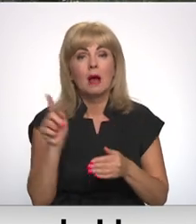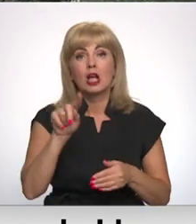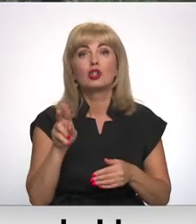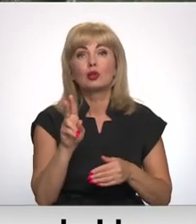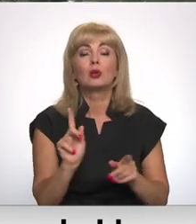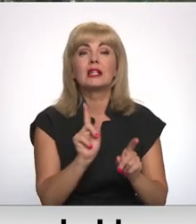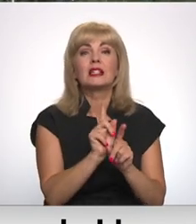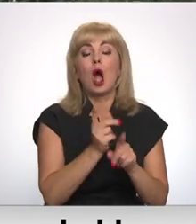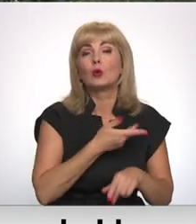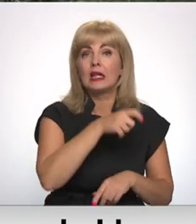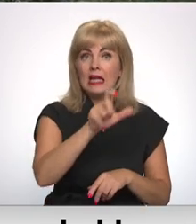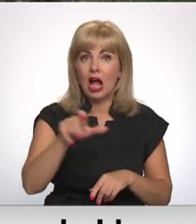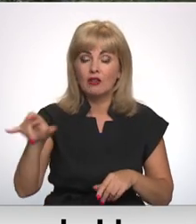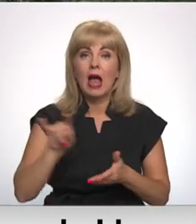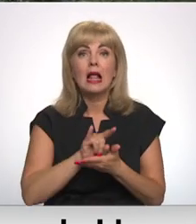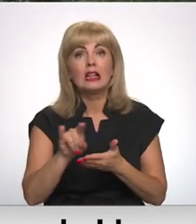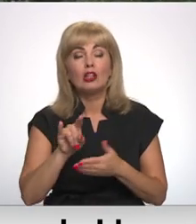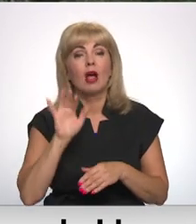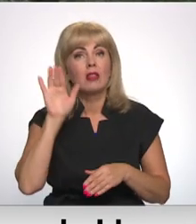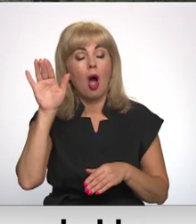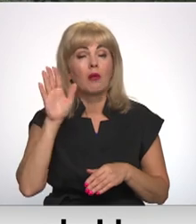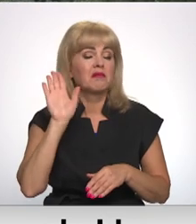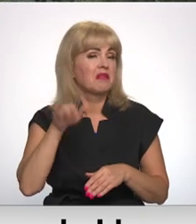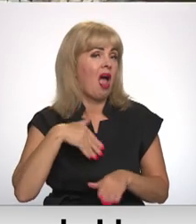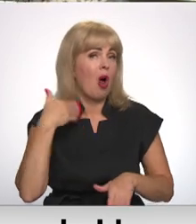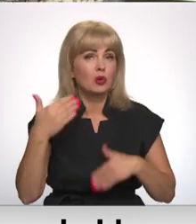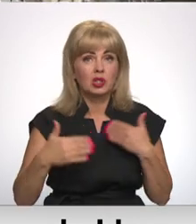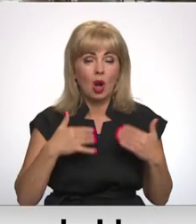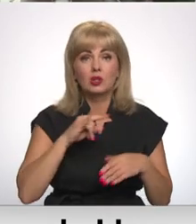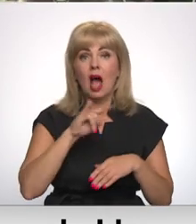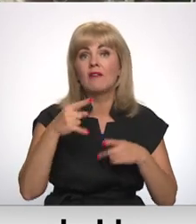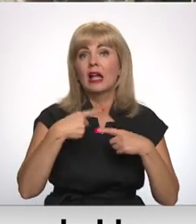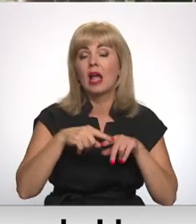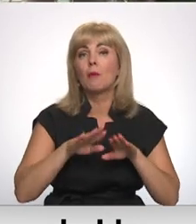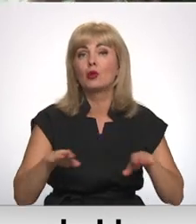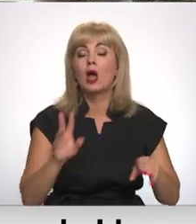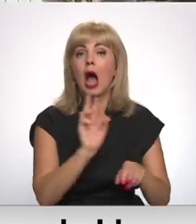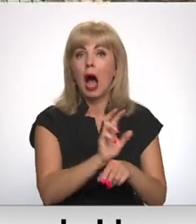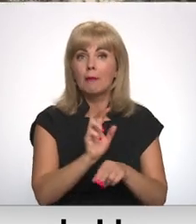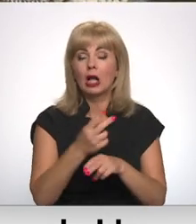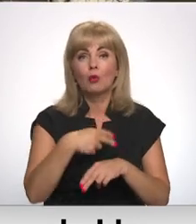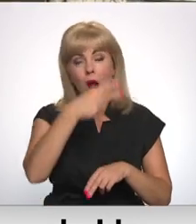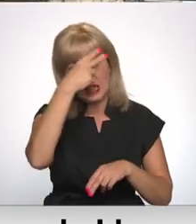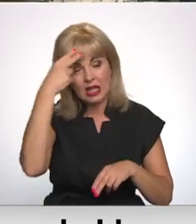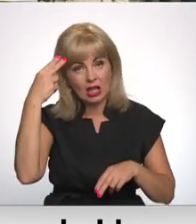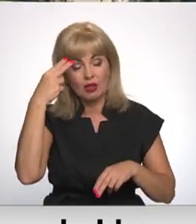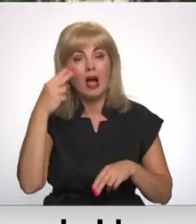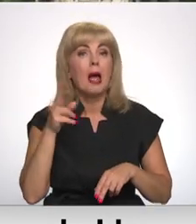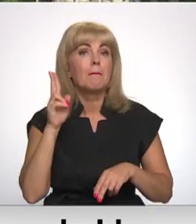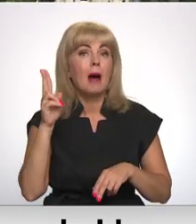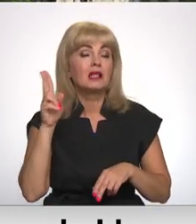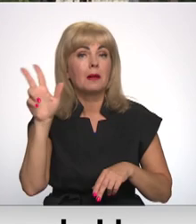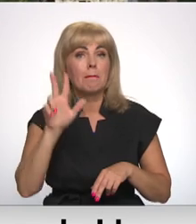satiktos iedzīvotājus līdmašīnas nākotni nestraucot. Aviācijas tehnikas muzeja apmeklētāji no Lietuvas ir pārliecināti, ka